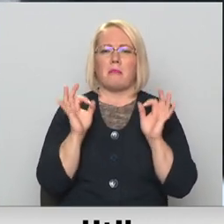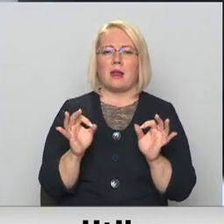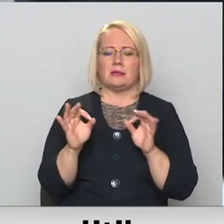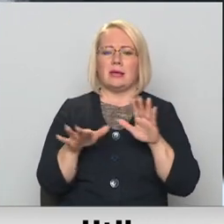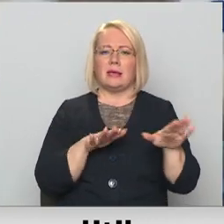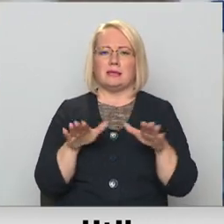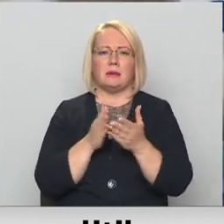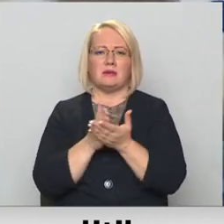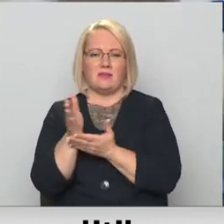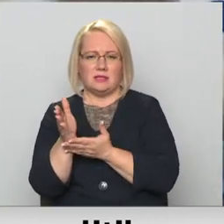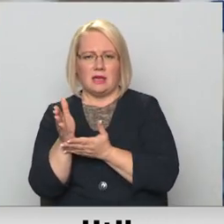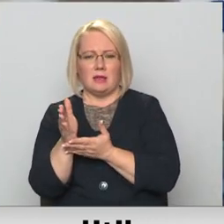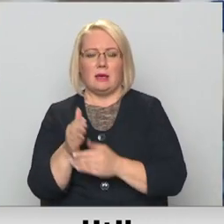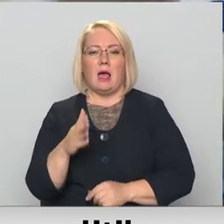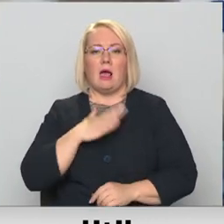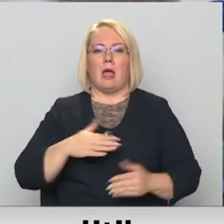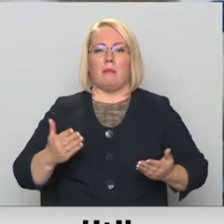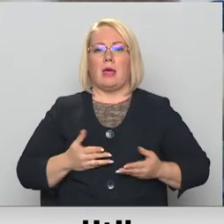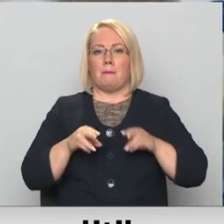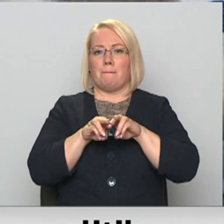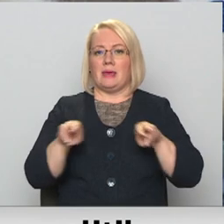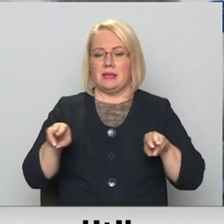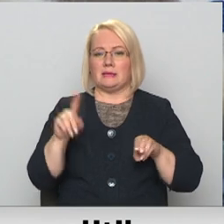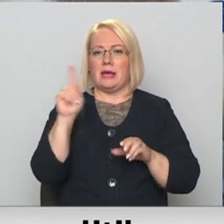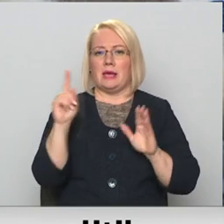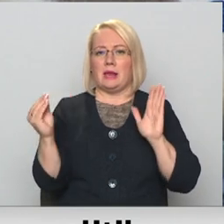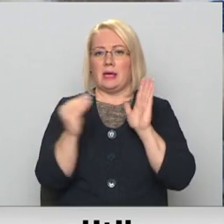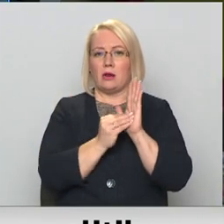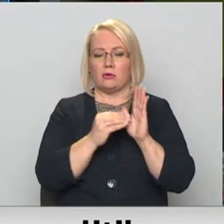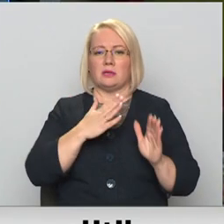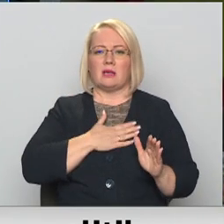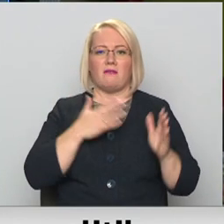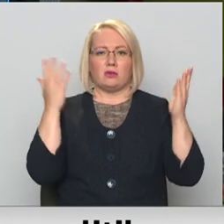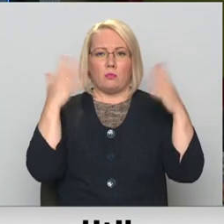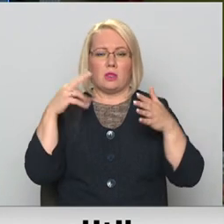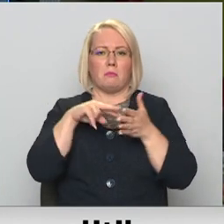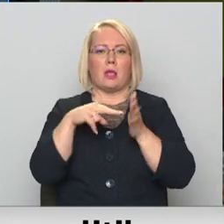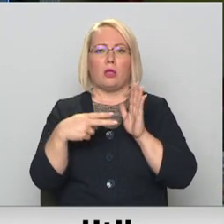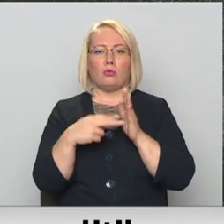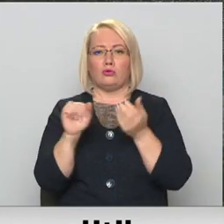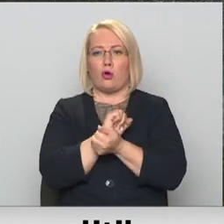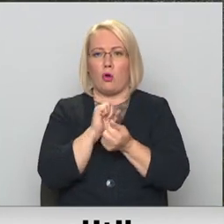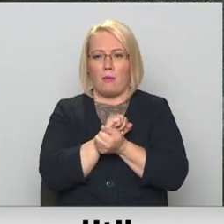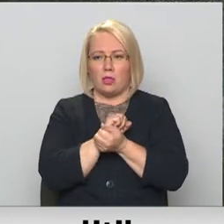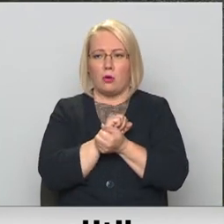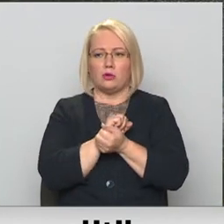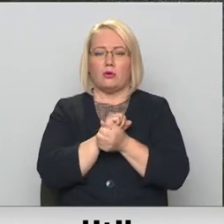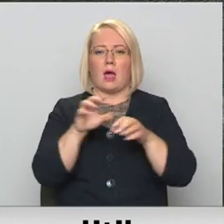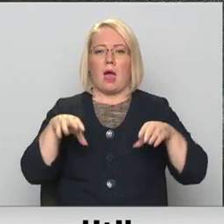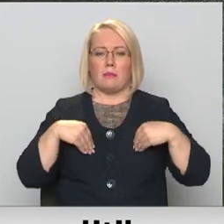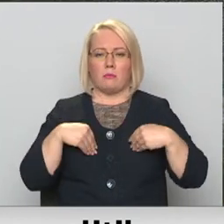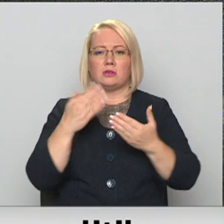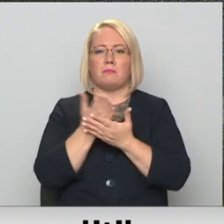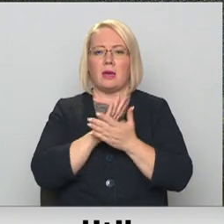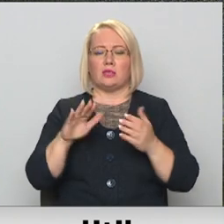rīcības virzieni. Labklājības ministrīgeni ir ierakstījusi savos politikas plānošanas dokumentos un apņēmusies